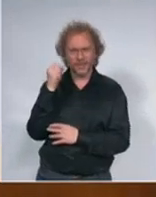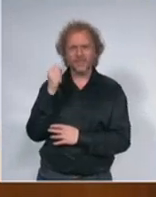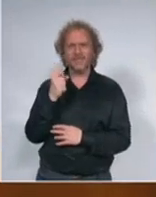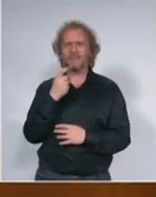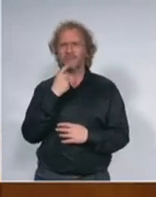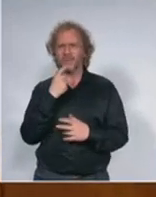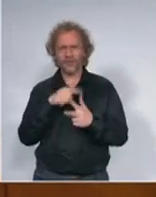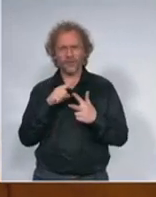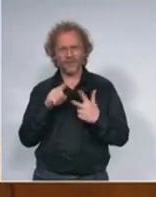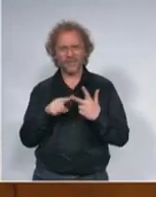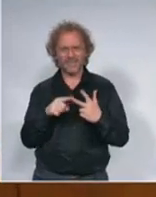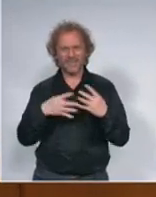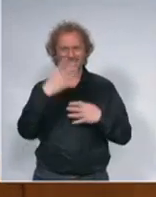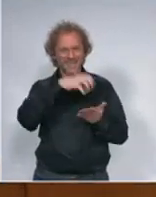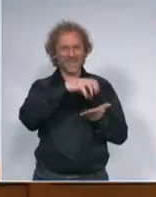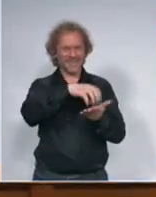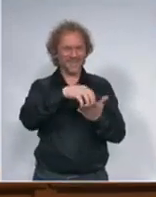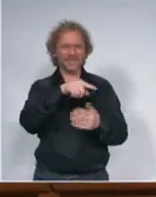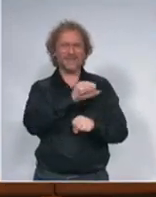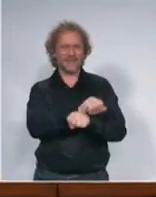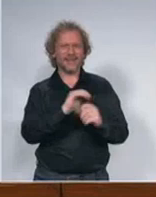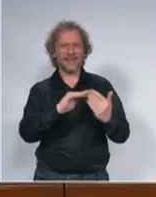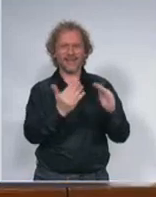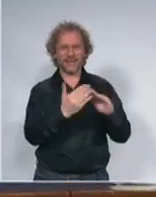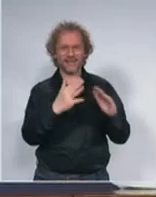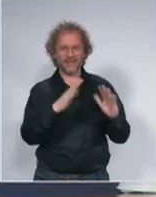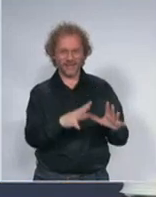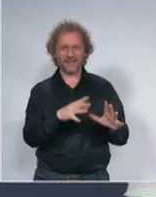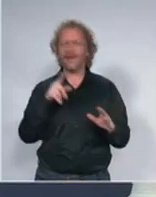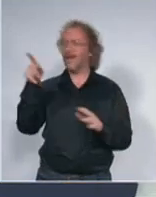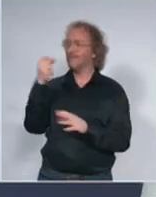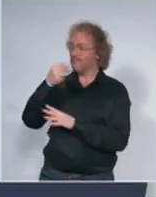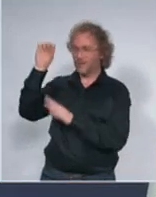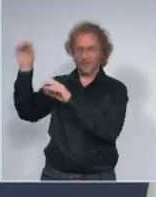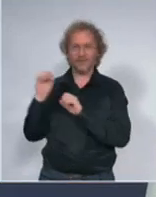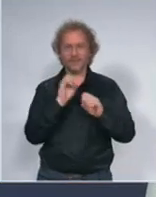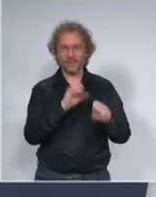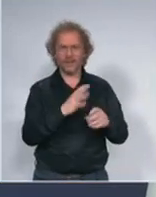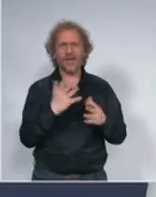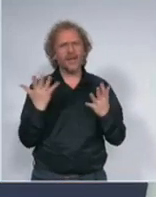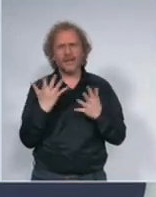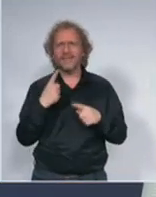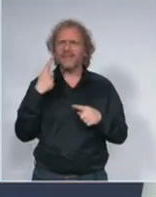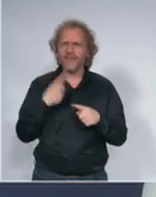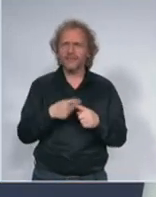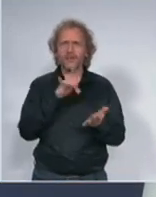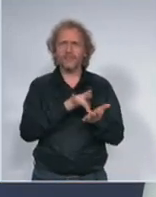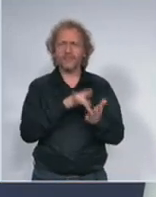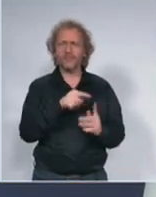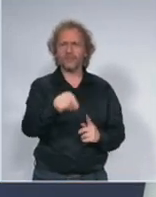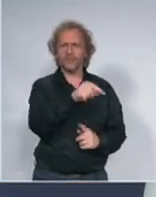za takvu samoizolaciju zone koje prekrše samoizolaciju gde će to biti tačno i još jedno pitanje